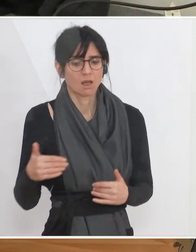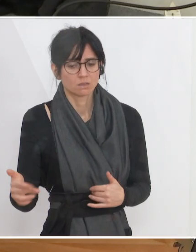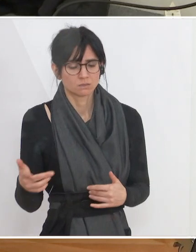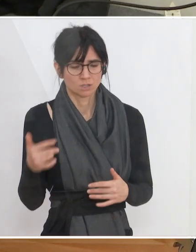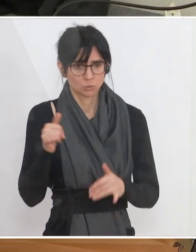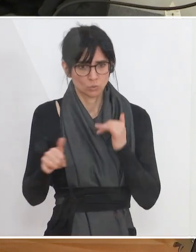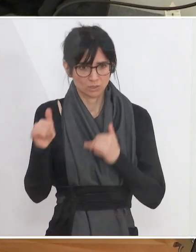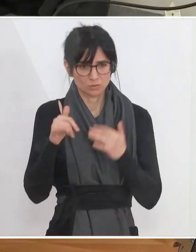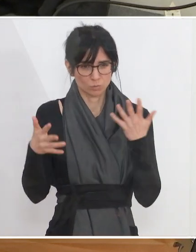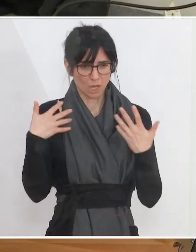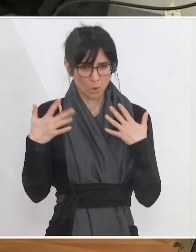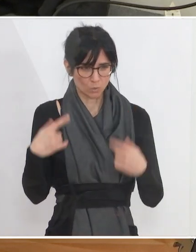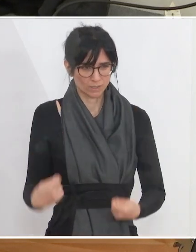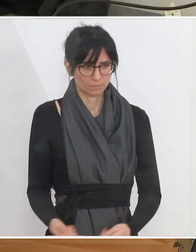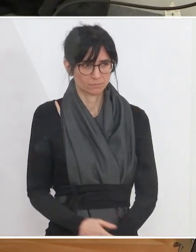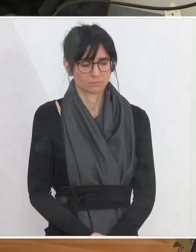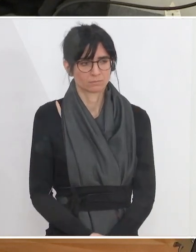Erholung im Tourismus in Österreich geben?